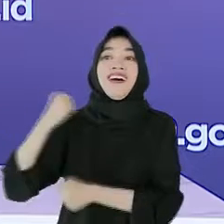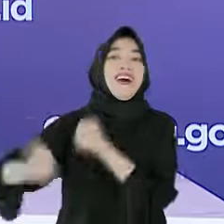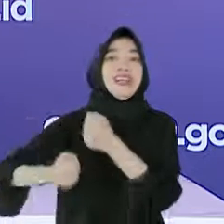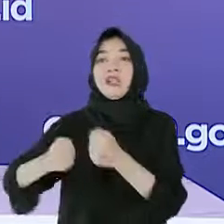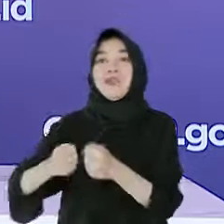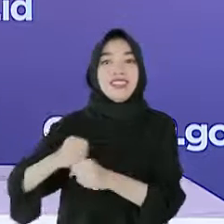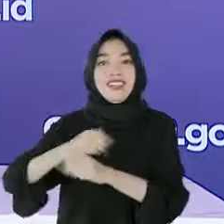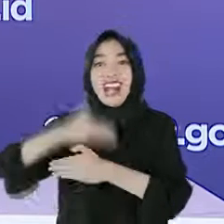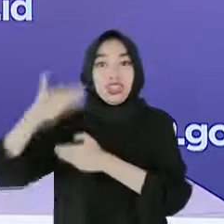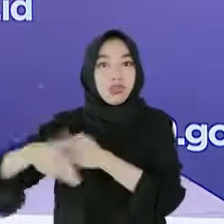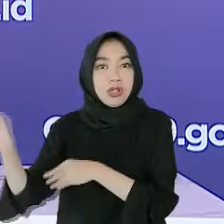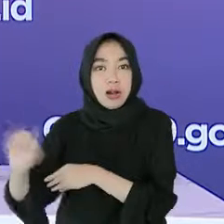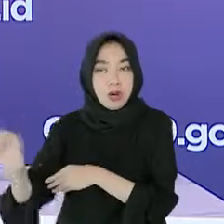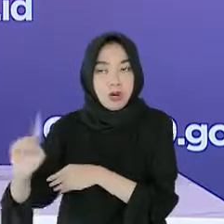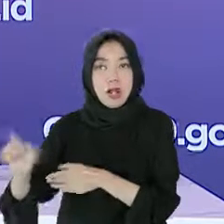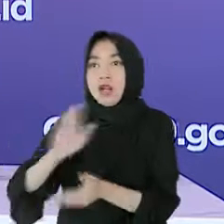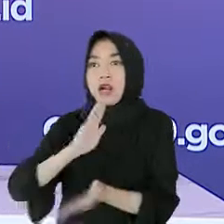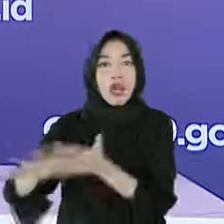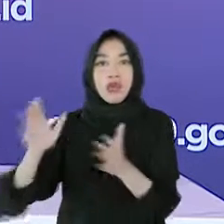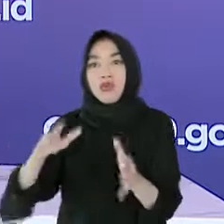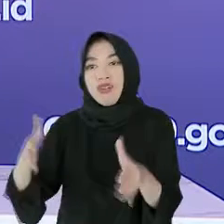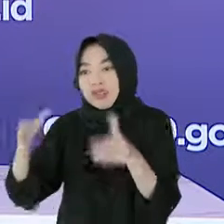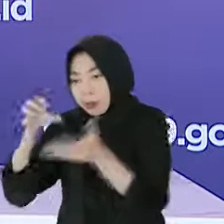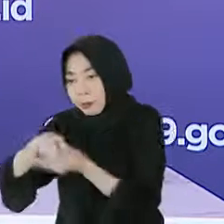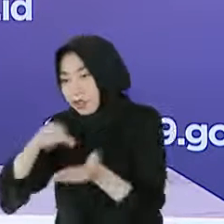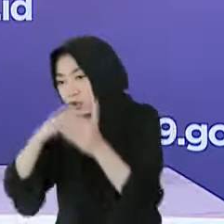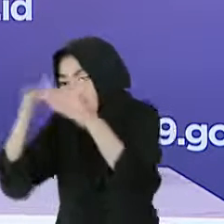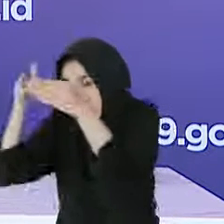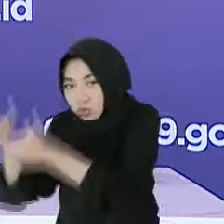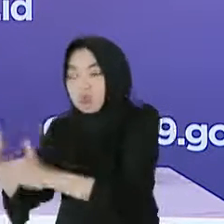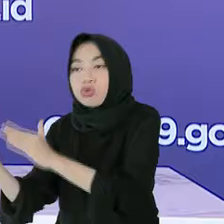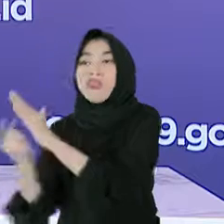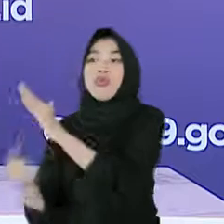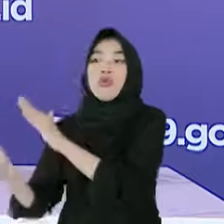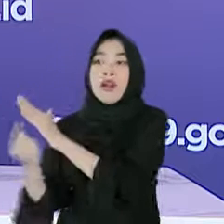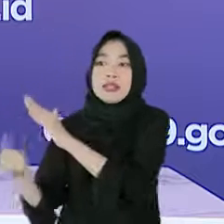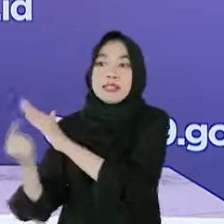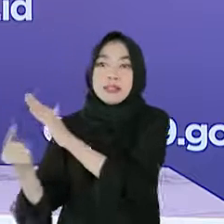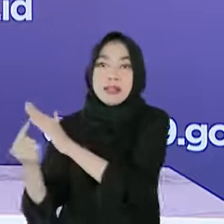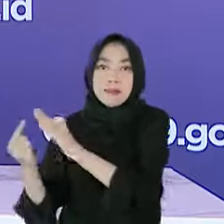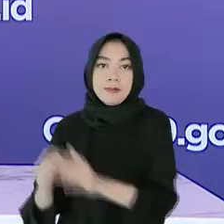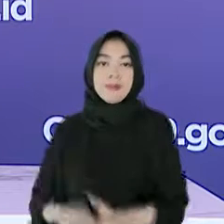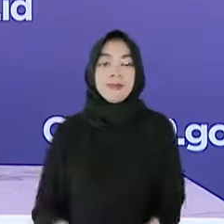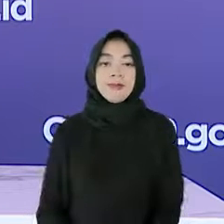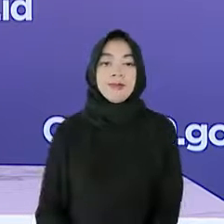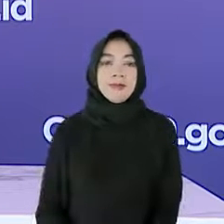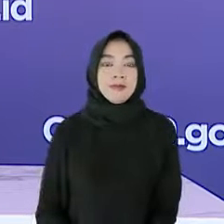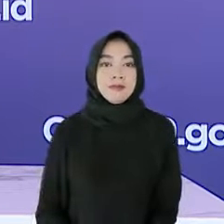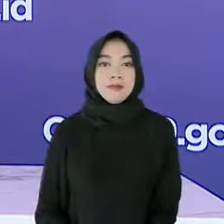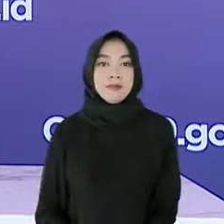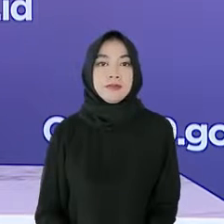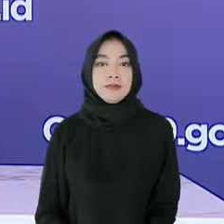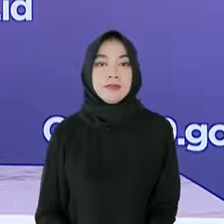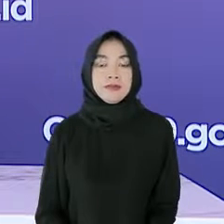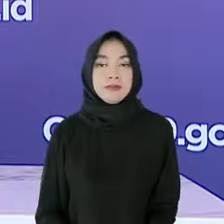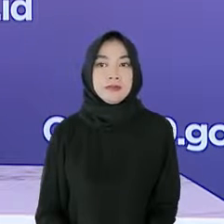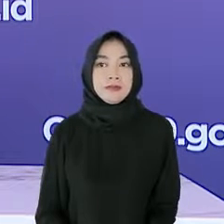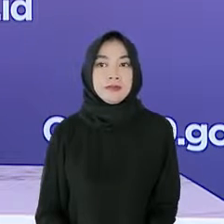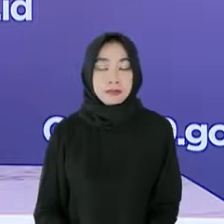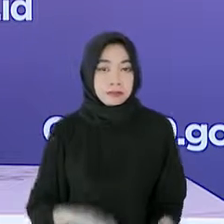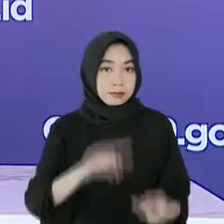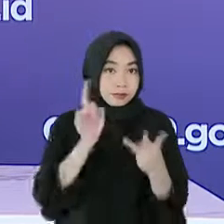dan harus segera dirujuk di area khusus karantina atau isolasi yang telah disediakan. Kemudian, memastikan